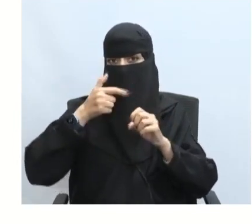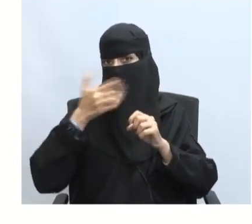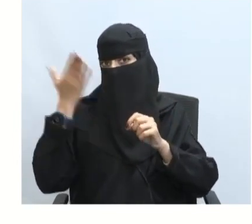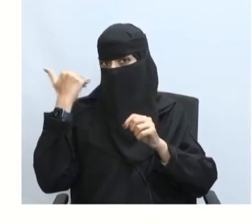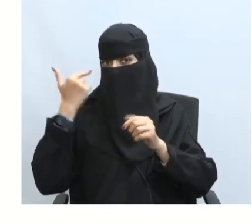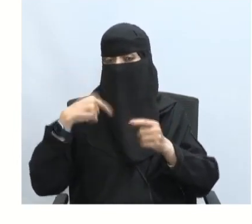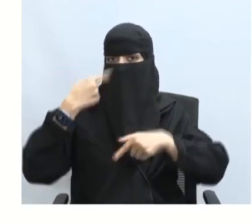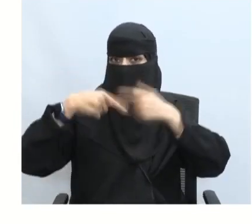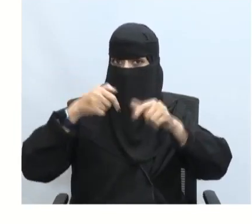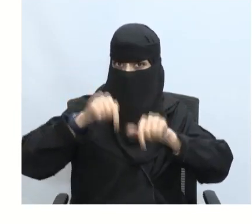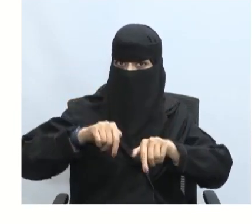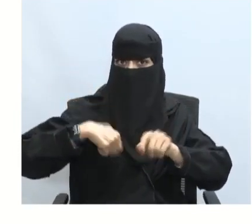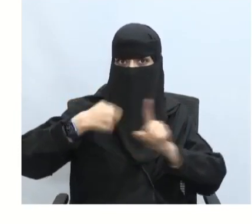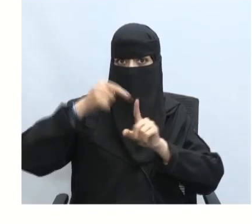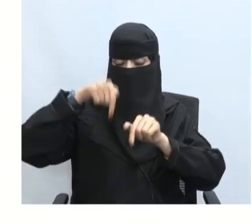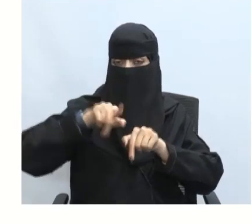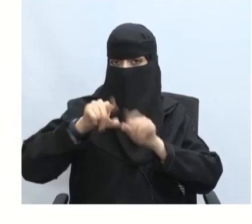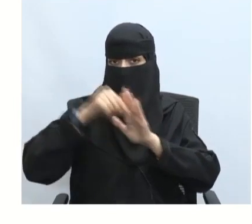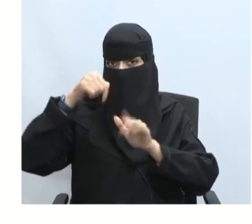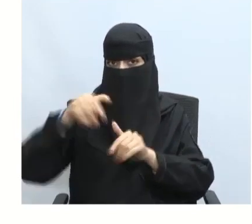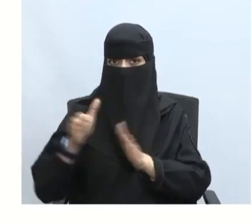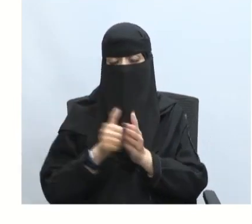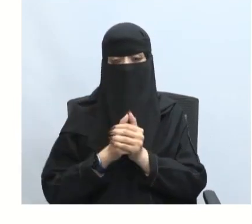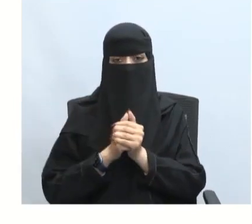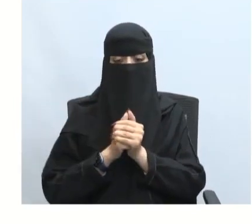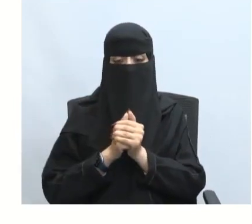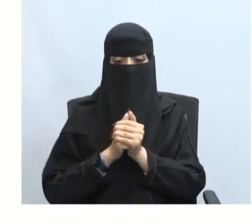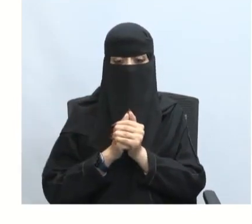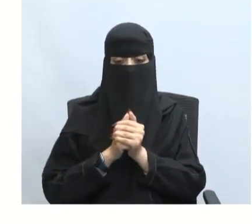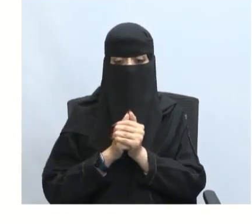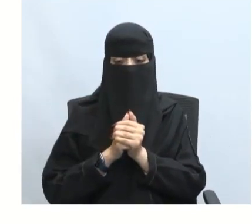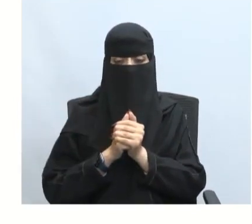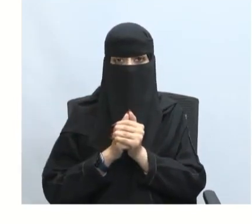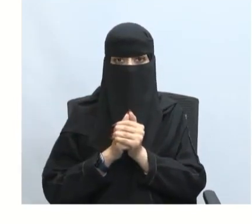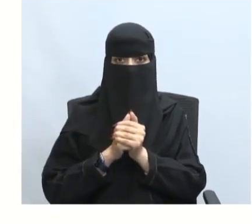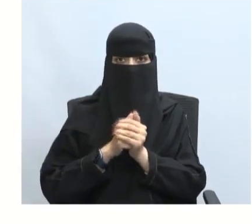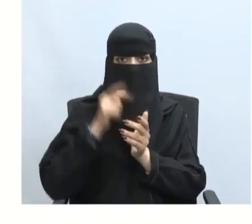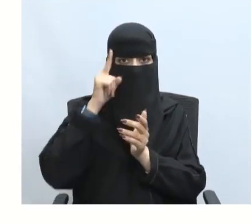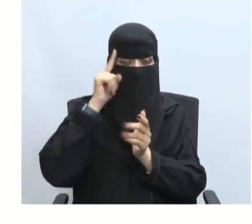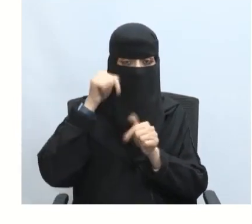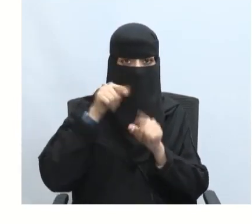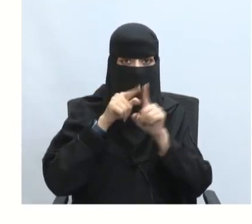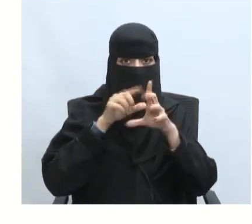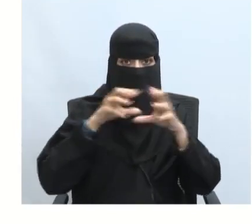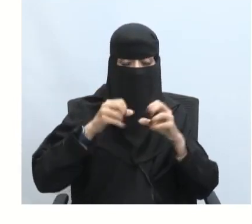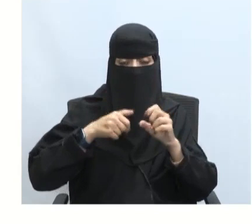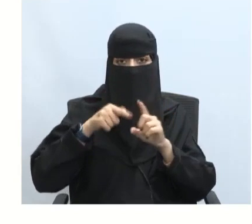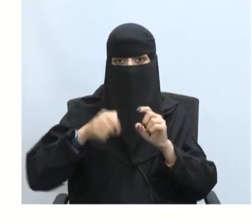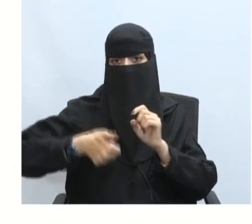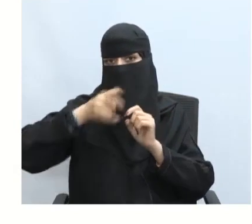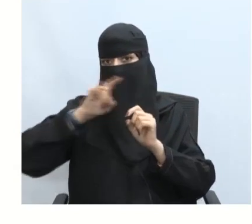السابق نكمل تحقيق الأهداف في درسنا لهذا اليوم نبدأ أن أعرف مفهوم الأزمة